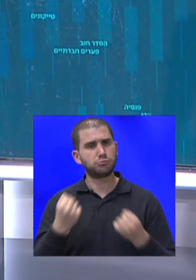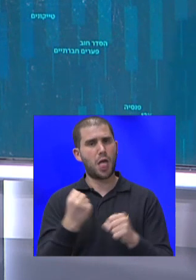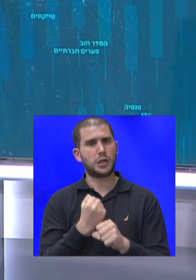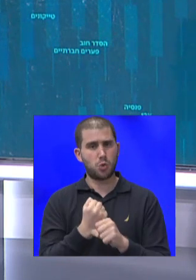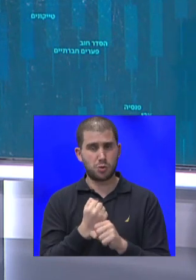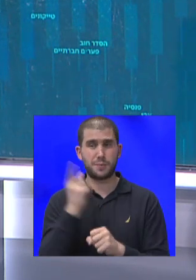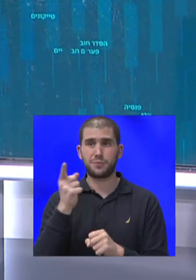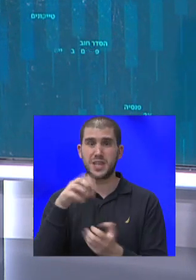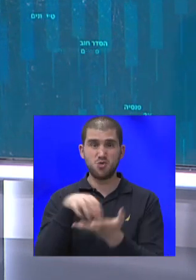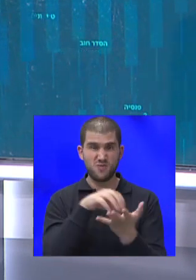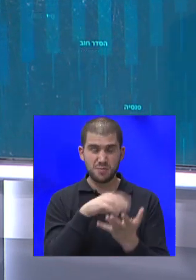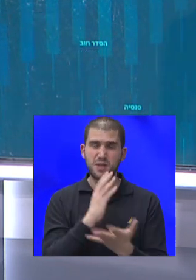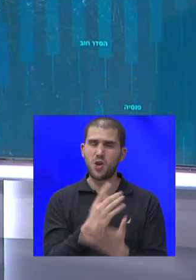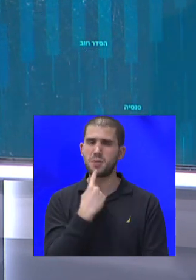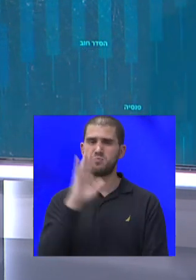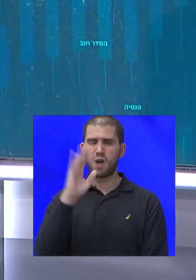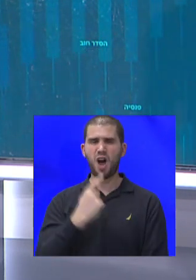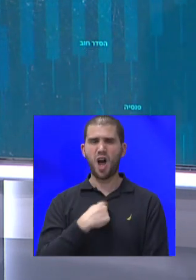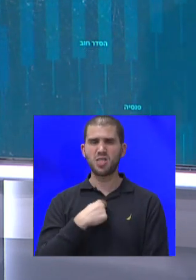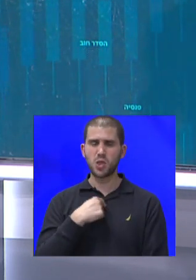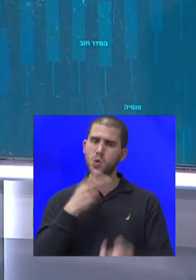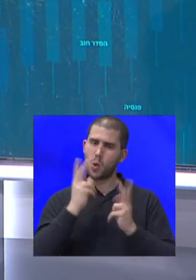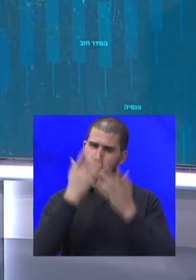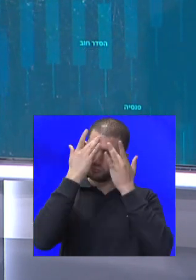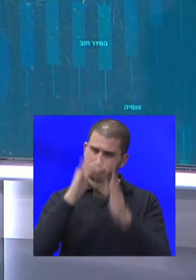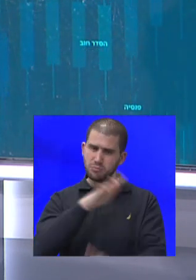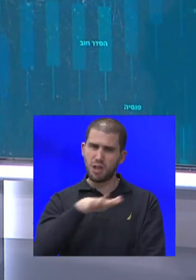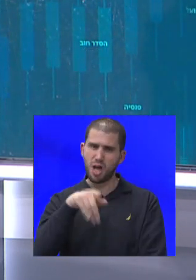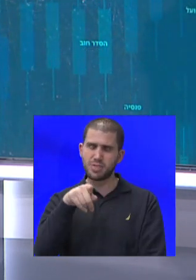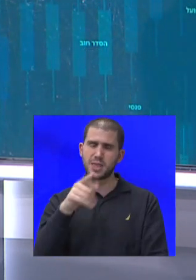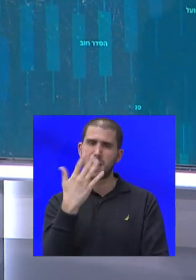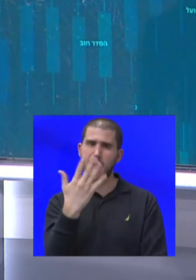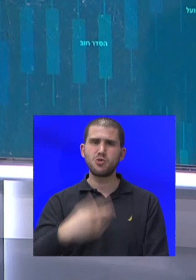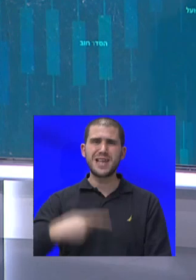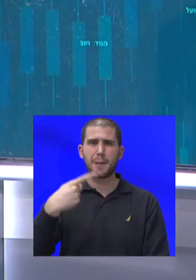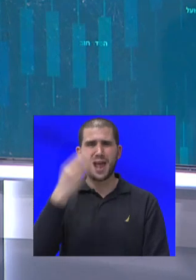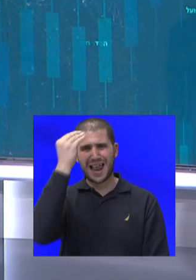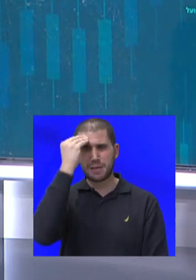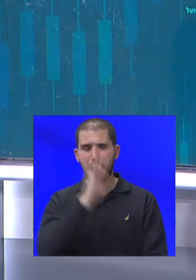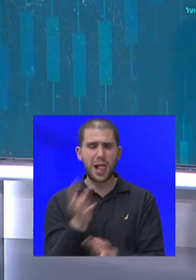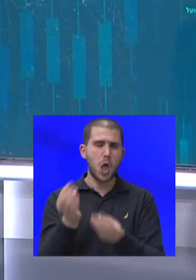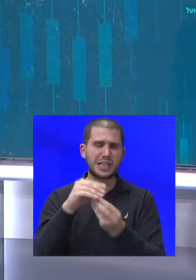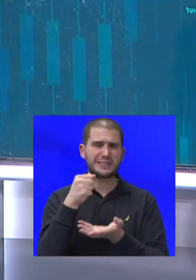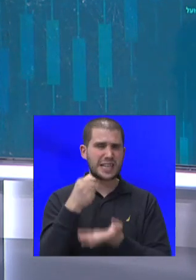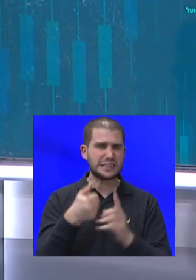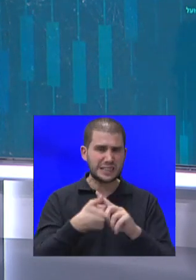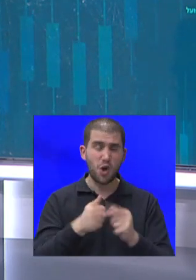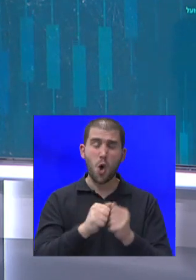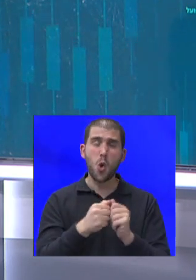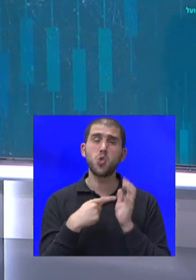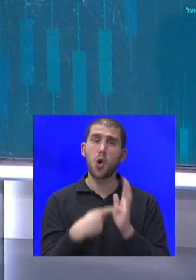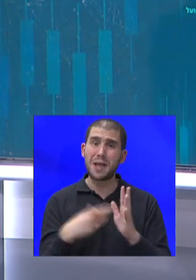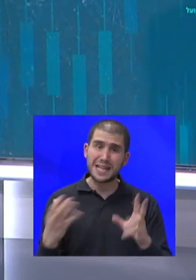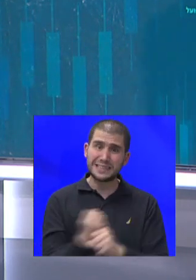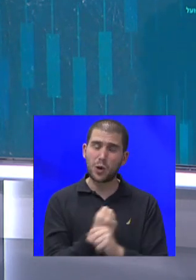ואמרו, אנחנו יכולים לדאוג לילדים שלכם לחמישה ימי לימודים בלי תוספת תקציב, או את אלה שהצליחו להוריד פתאום את רמות